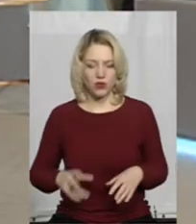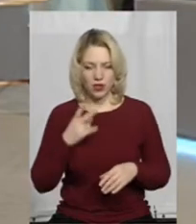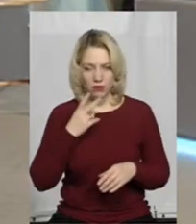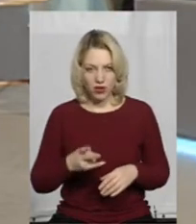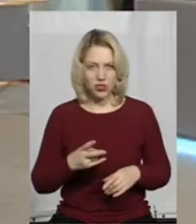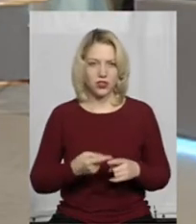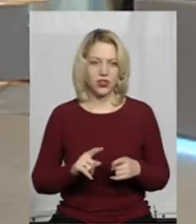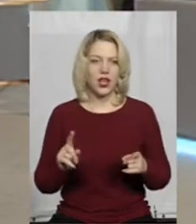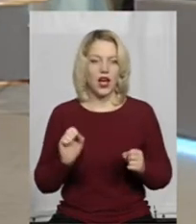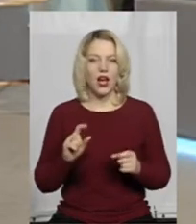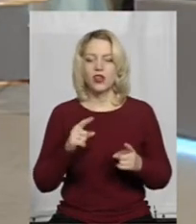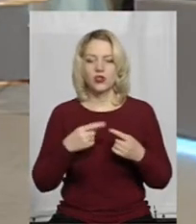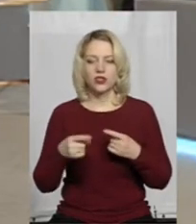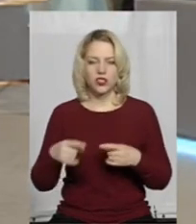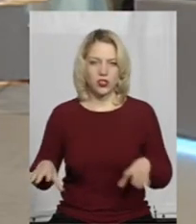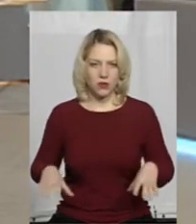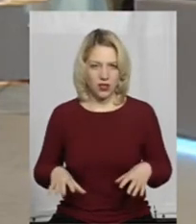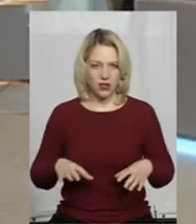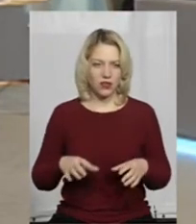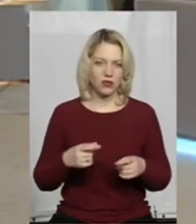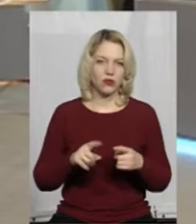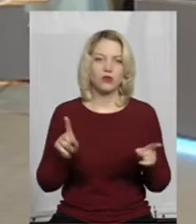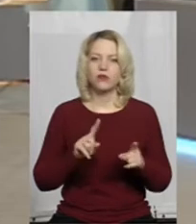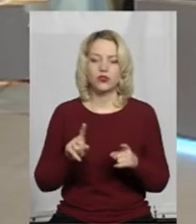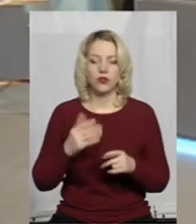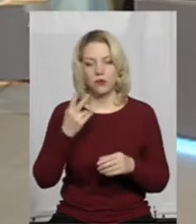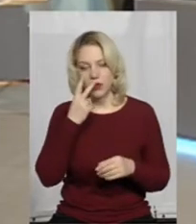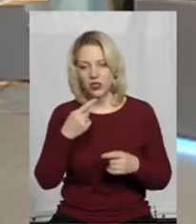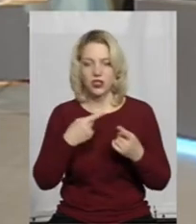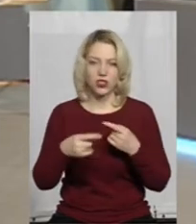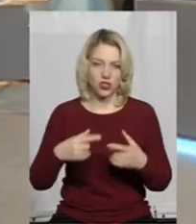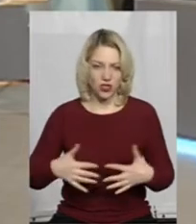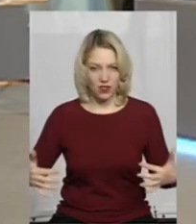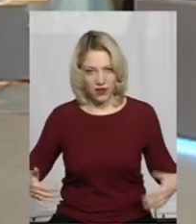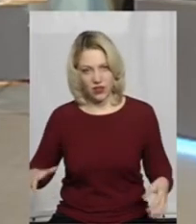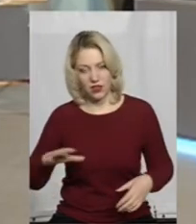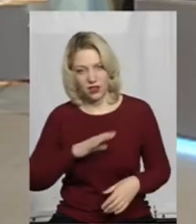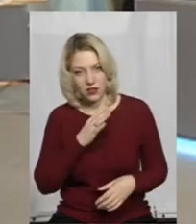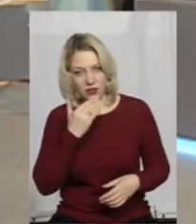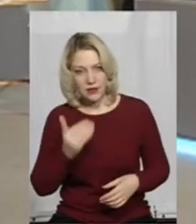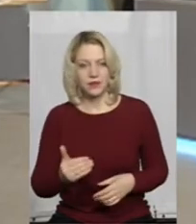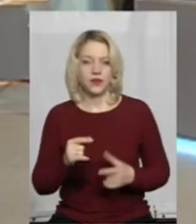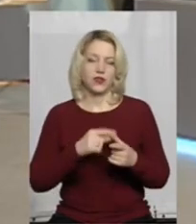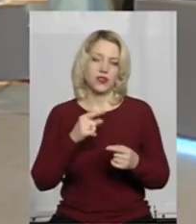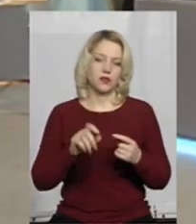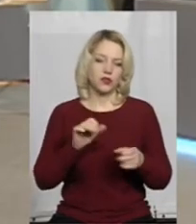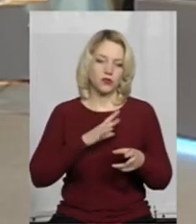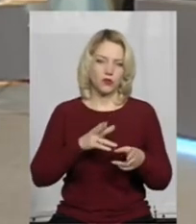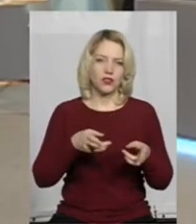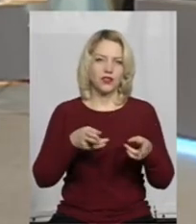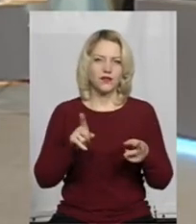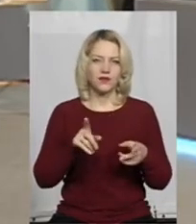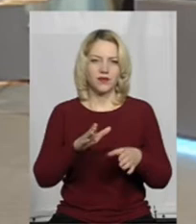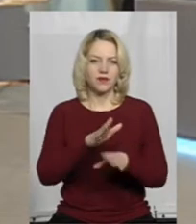бачили. А що з іншими тваринами? Чи бачили ви інших тварин? Чи бачили ви рештки інших